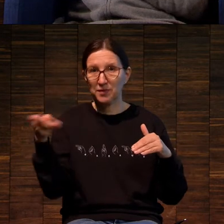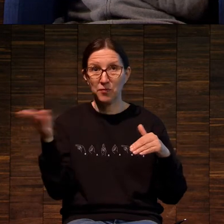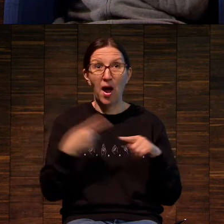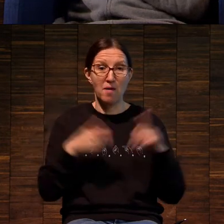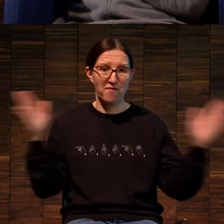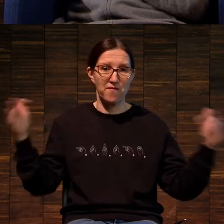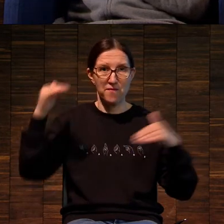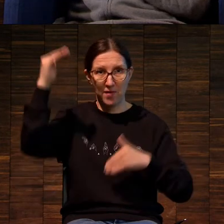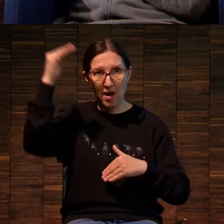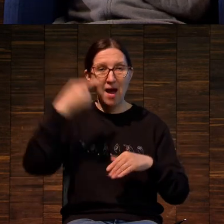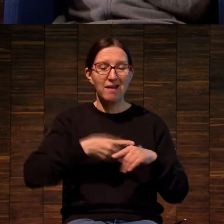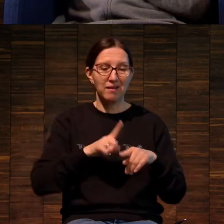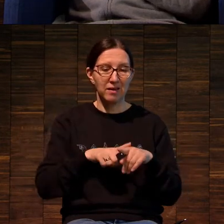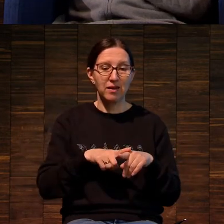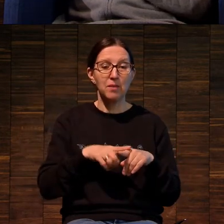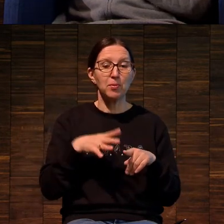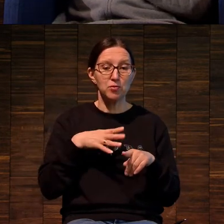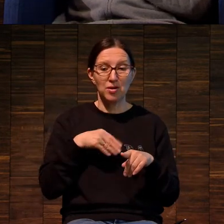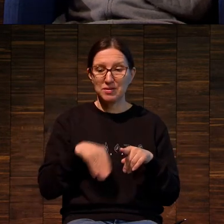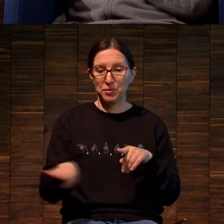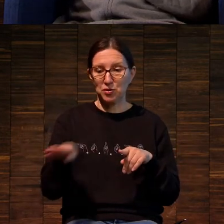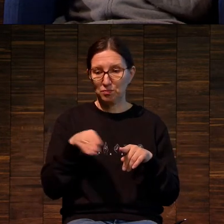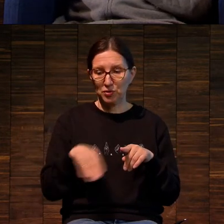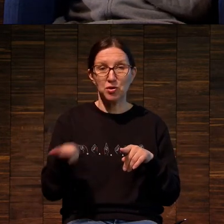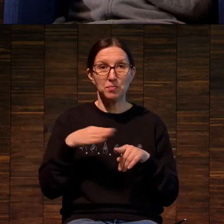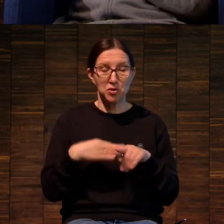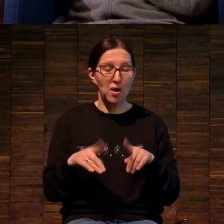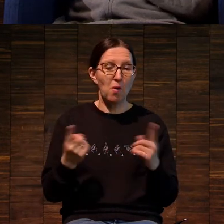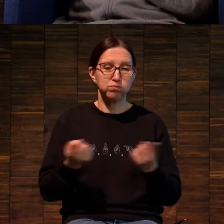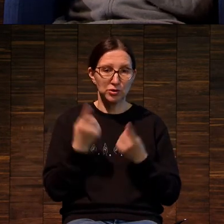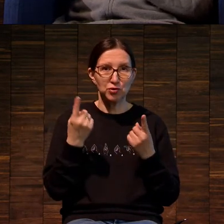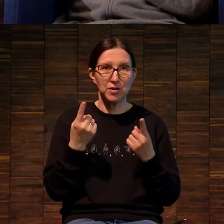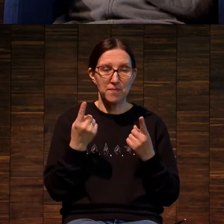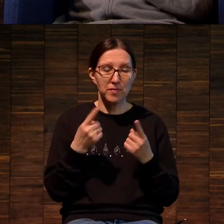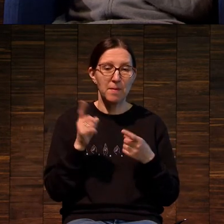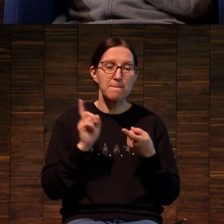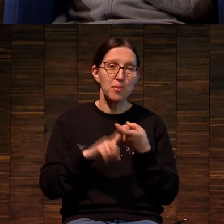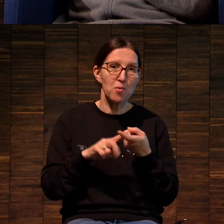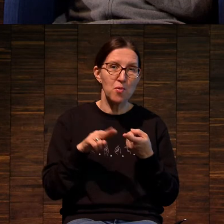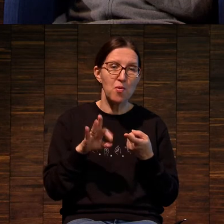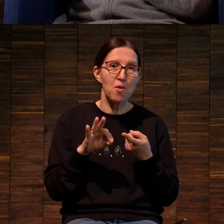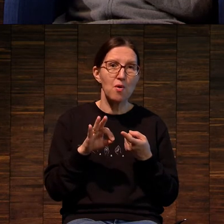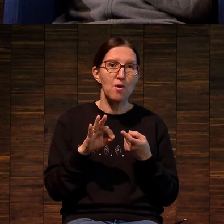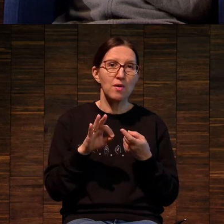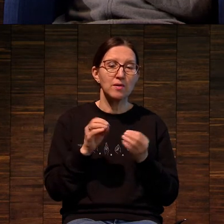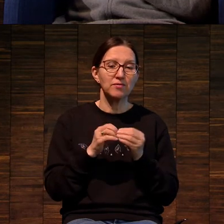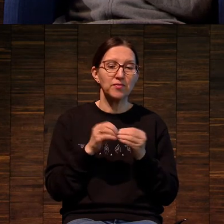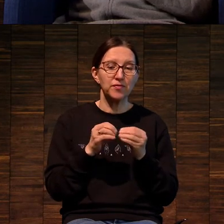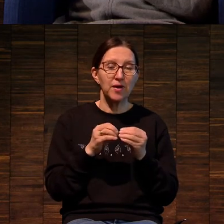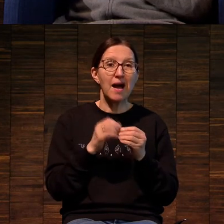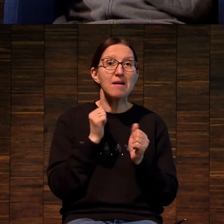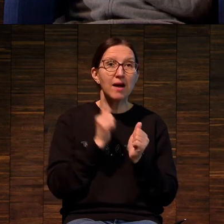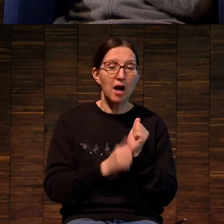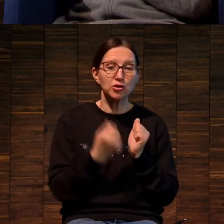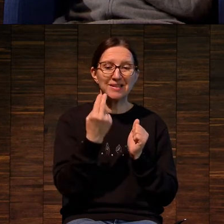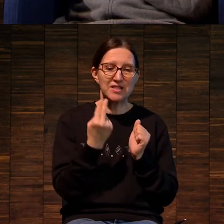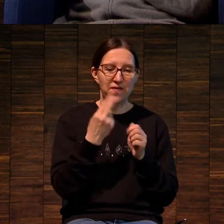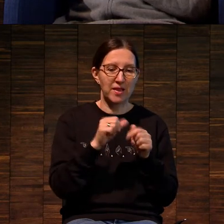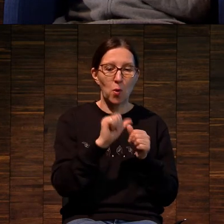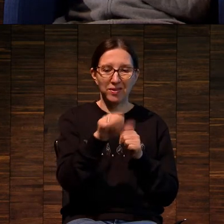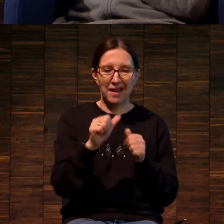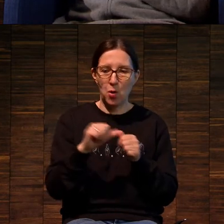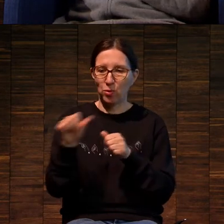и он разрезал ее на части, и классическим способом пооперационно, то есть каждый цвет по